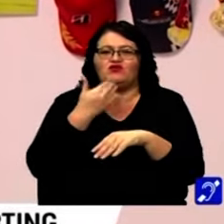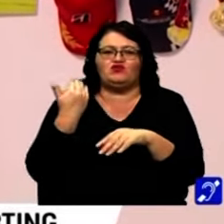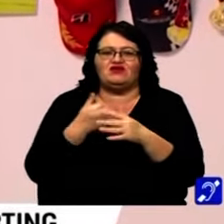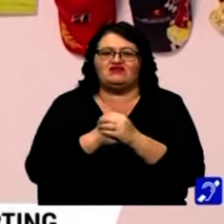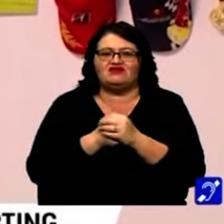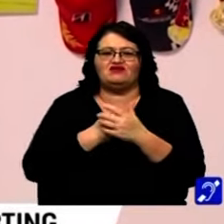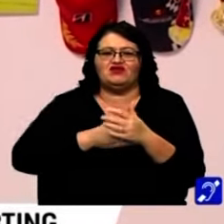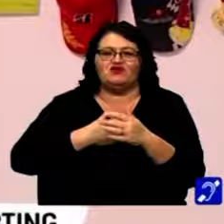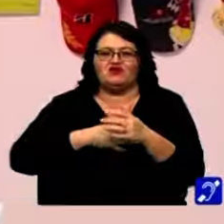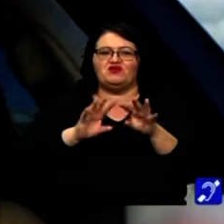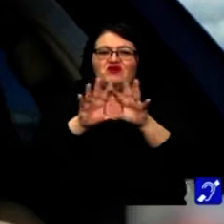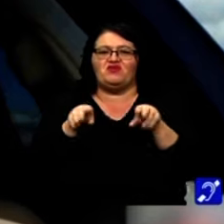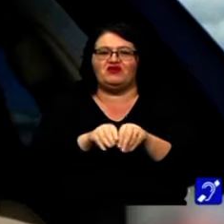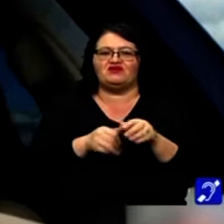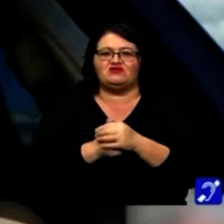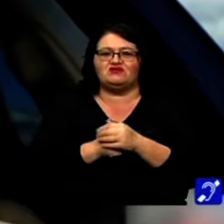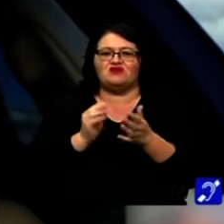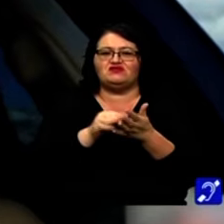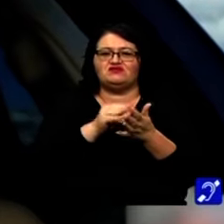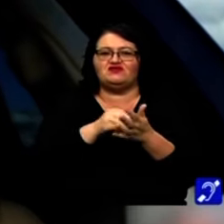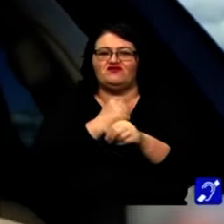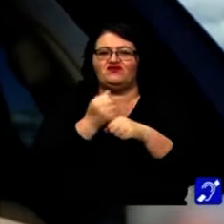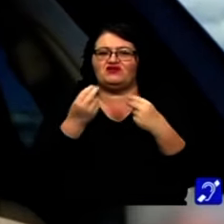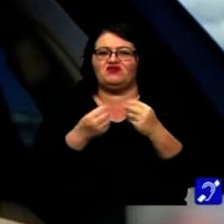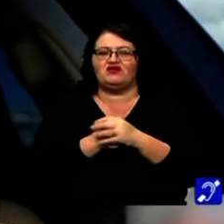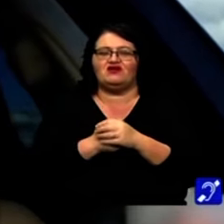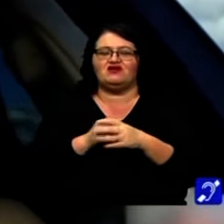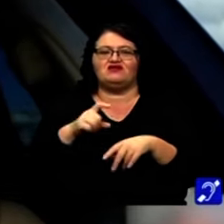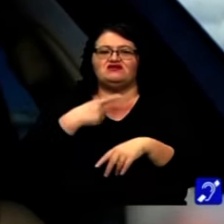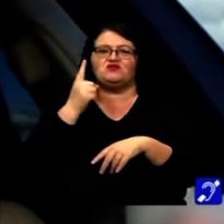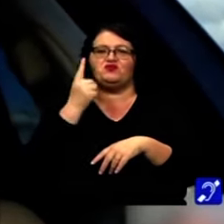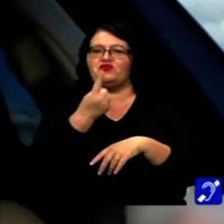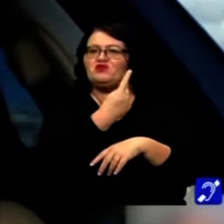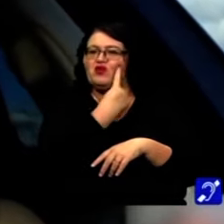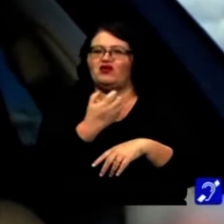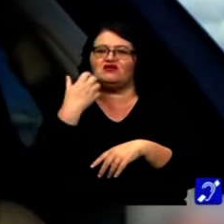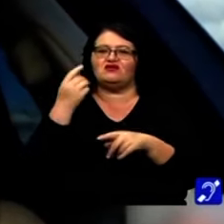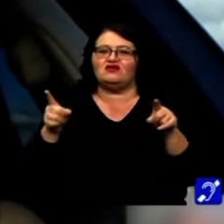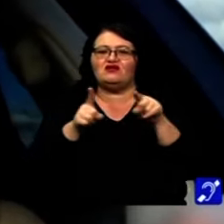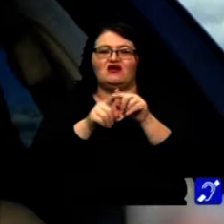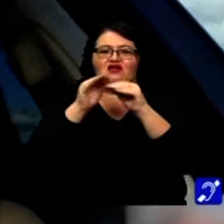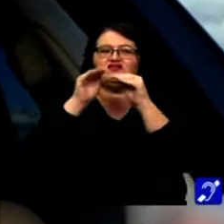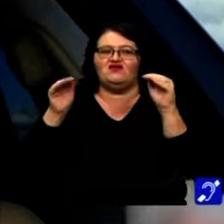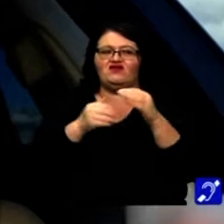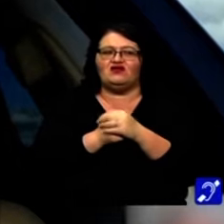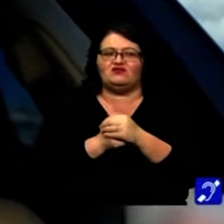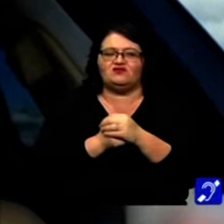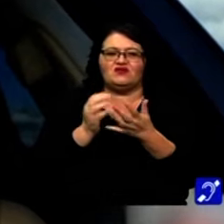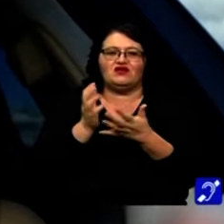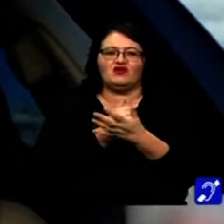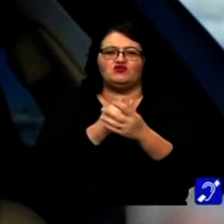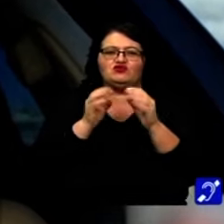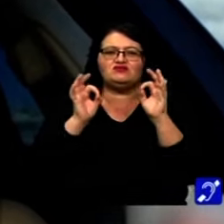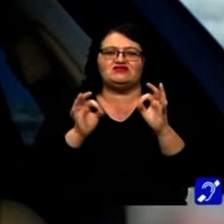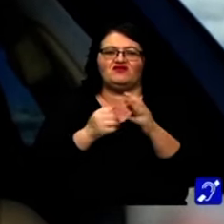putem dori în calitate de părinți. M-am simțit extraordinar. Vă dați seama, este prima dată când la un astfel de nivel reușim